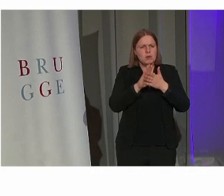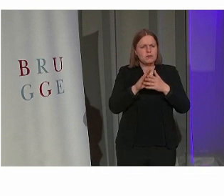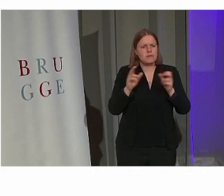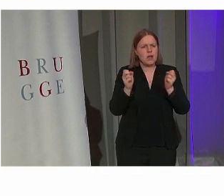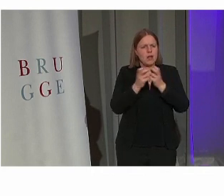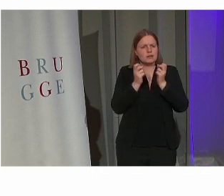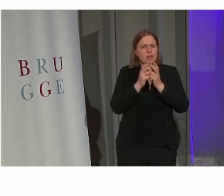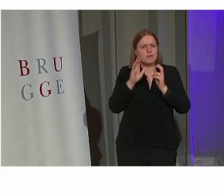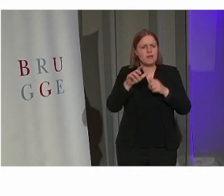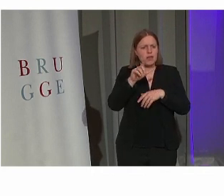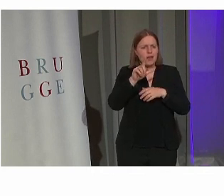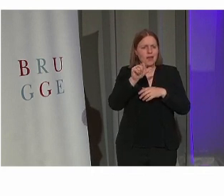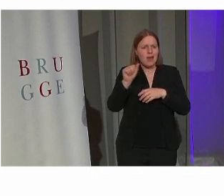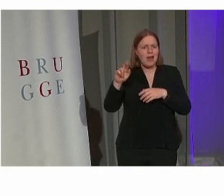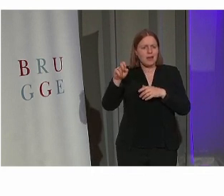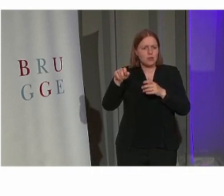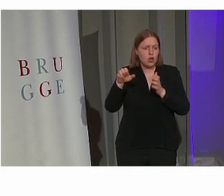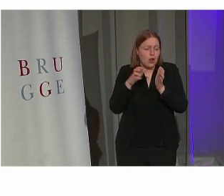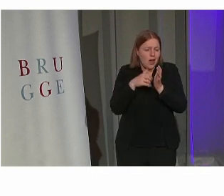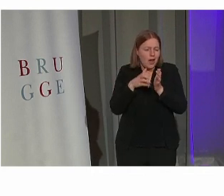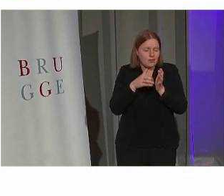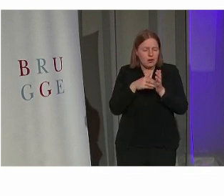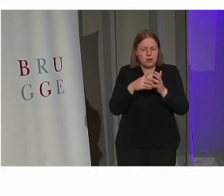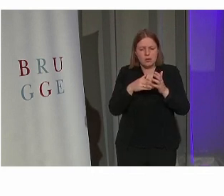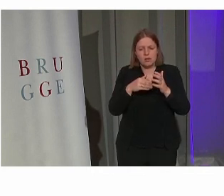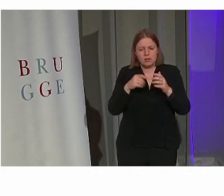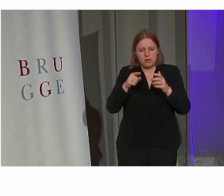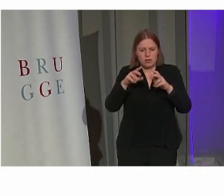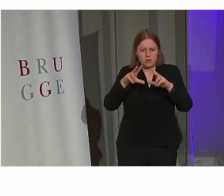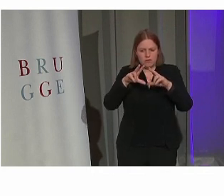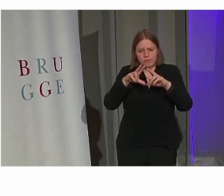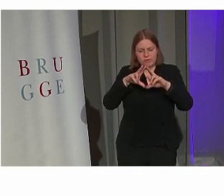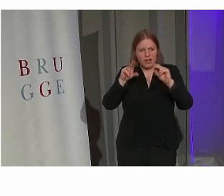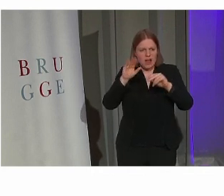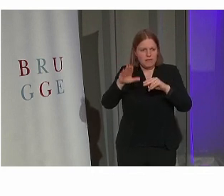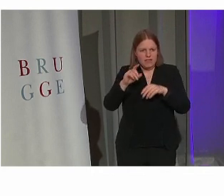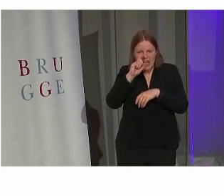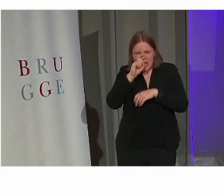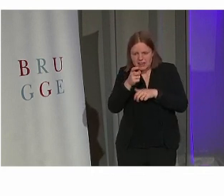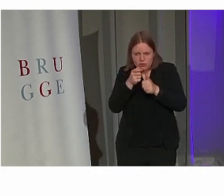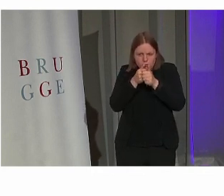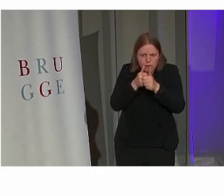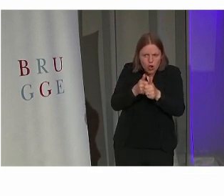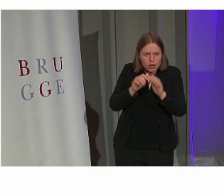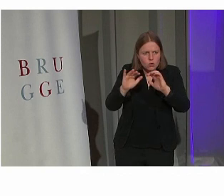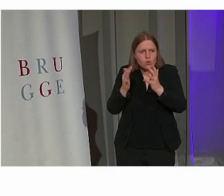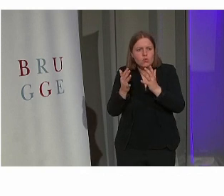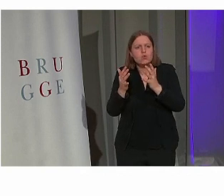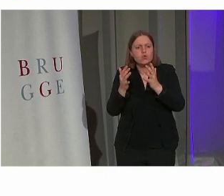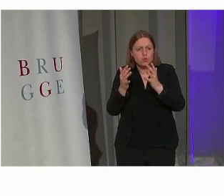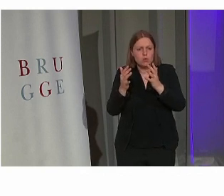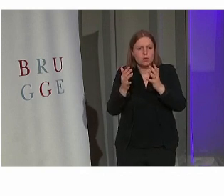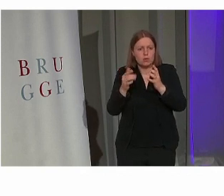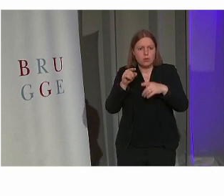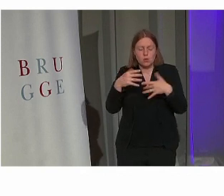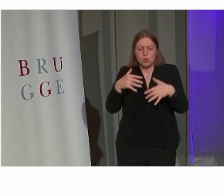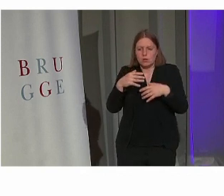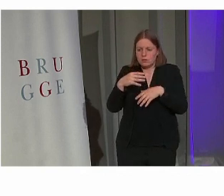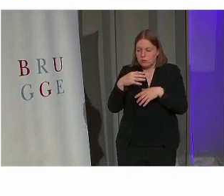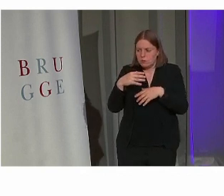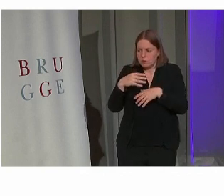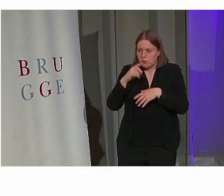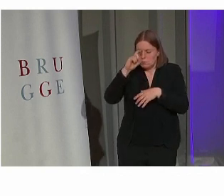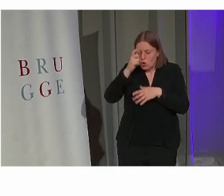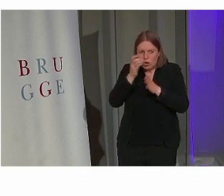belangrijke waardevolle plek. Daar vertellen we dan het verhaal van de heksenvervolging. Een redelijk zwarte bladzijde uit de